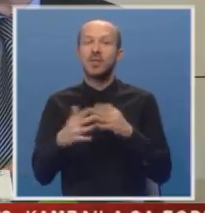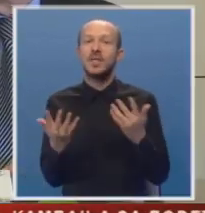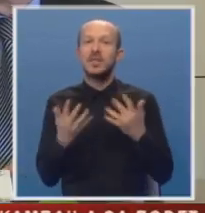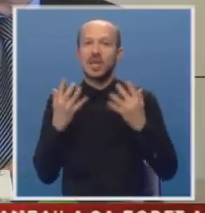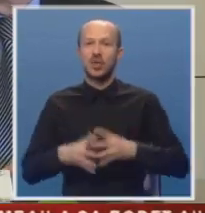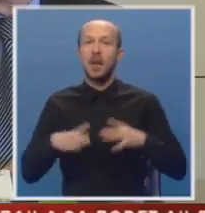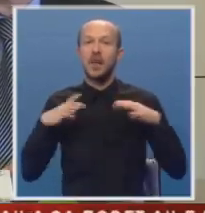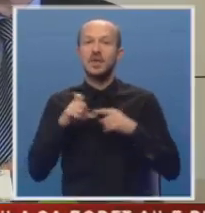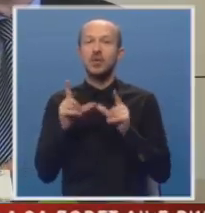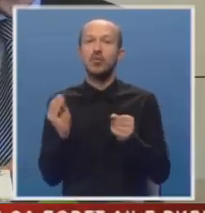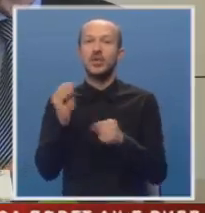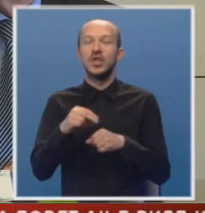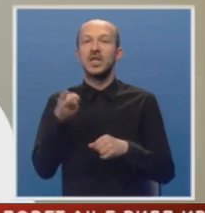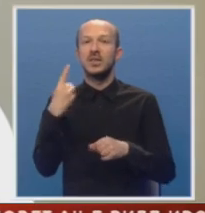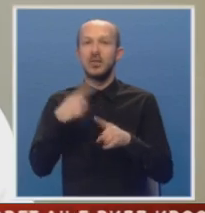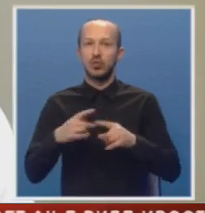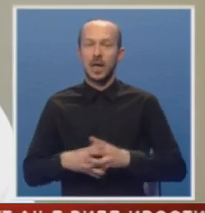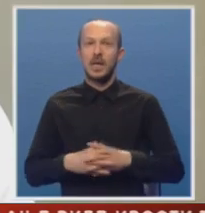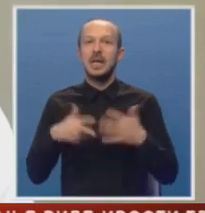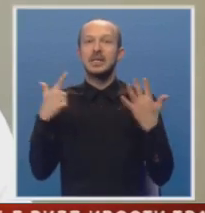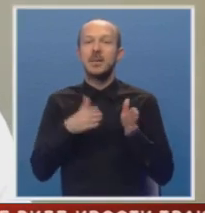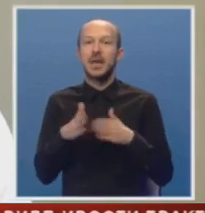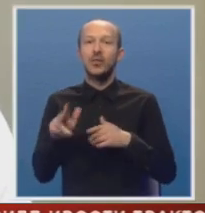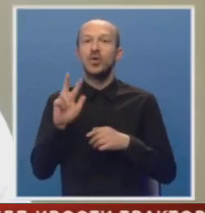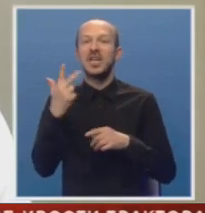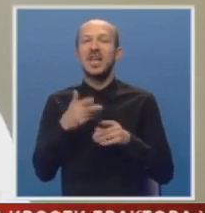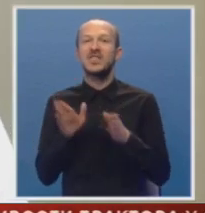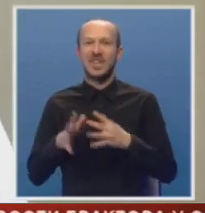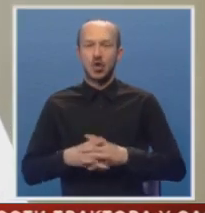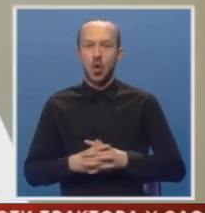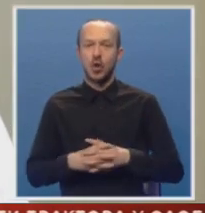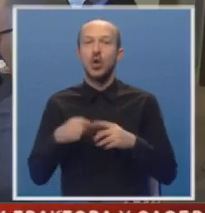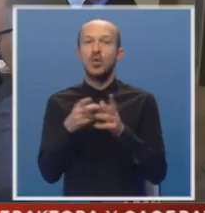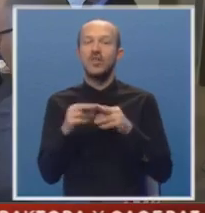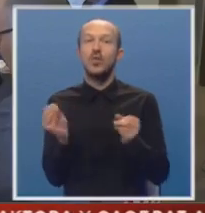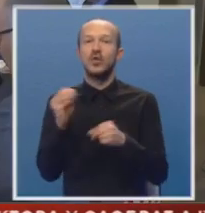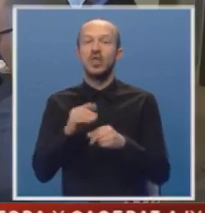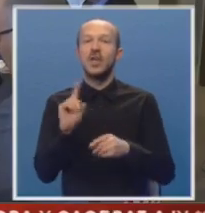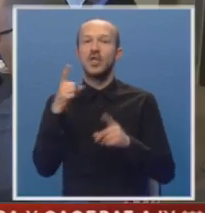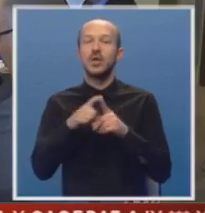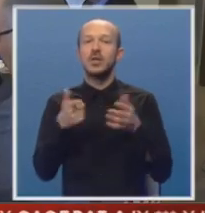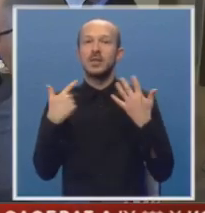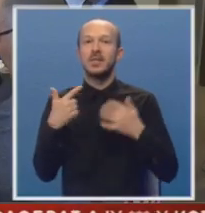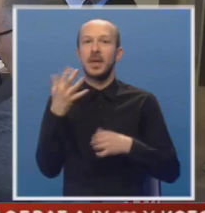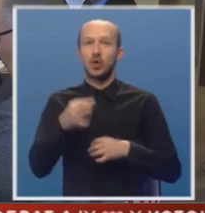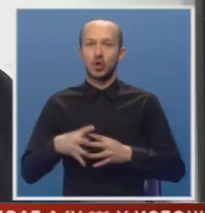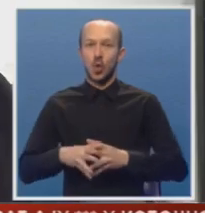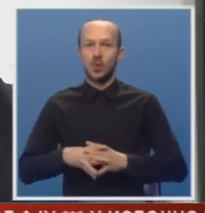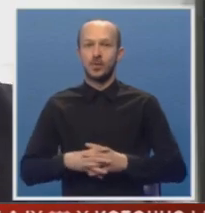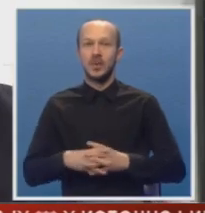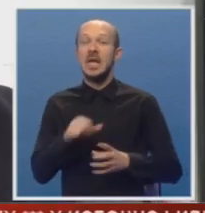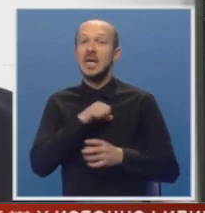deset godina penzije su povećane 20 puta, 7 redovno i 13 stvaredno. Kumulativno povećanje veće je od 75 odsto.